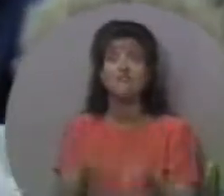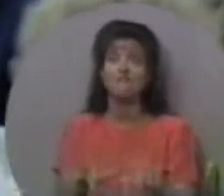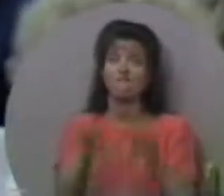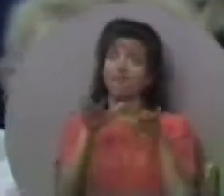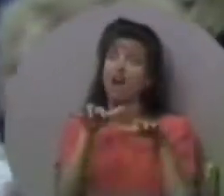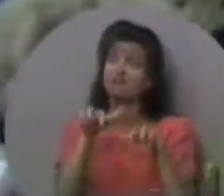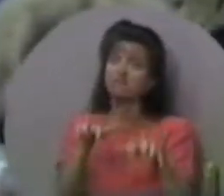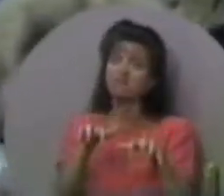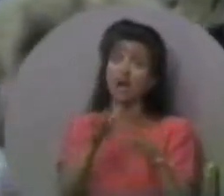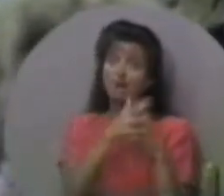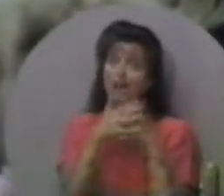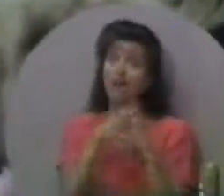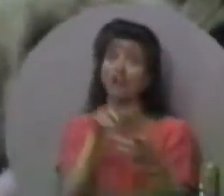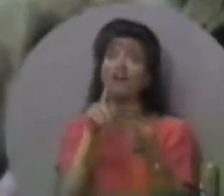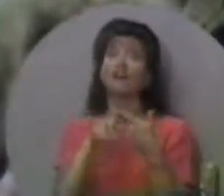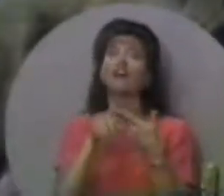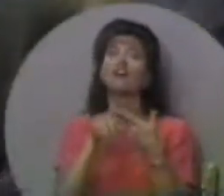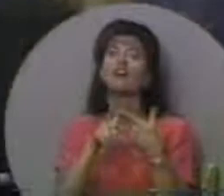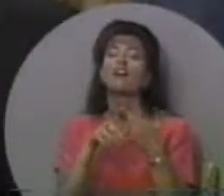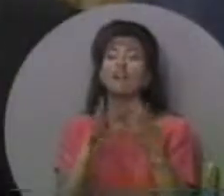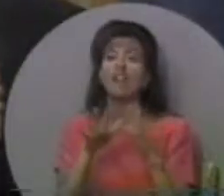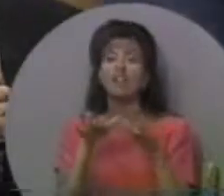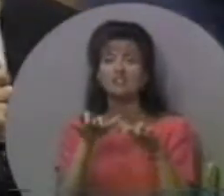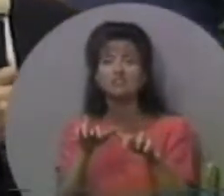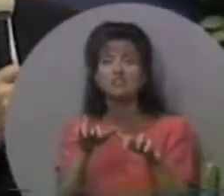Давайте наповним Америку.